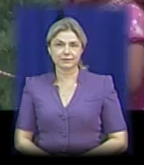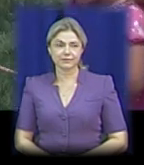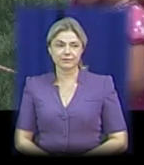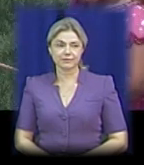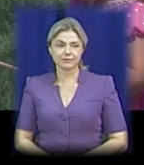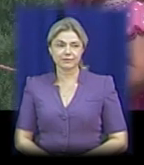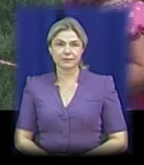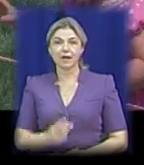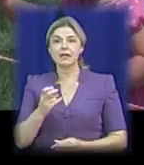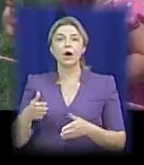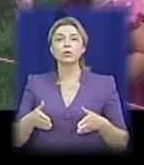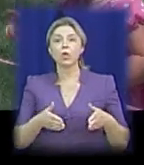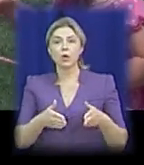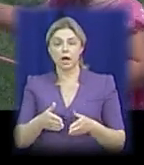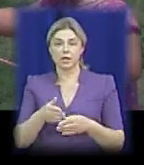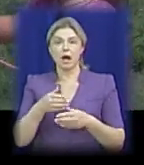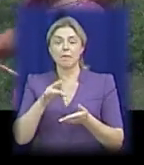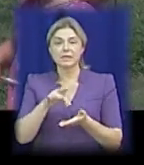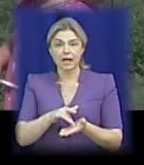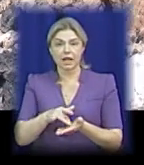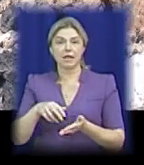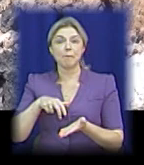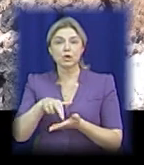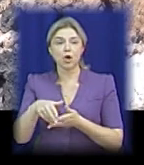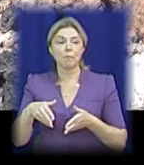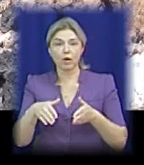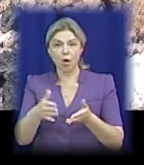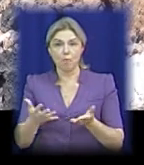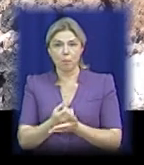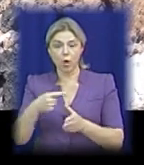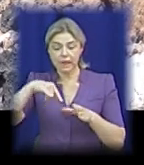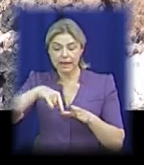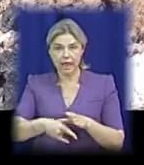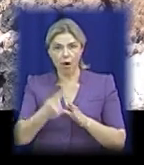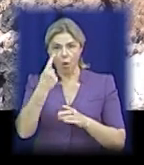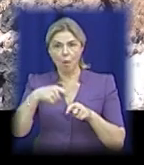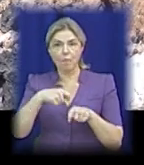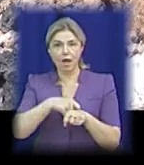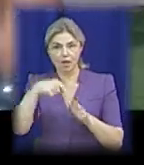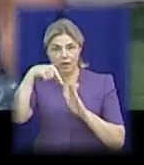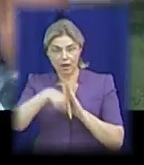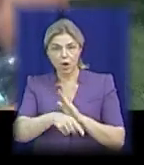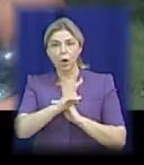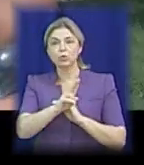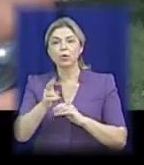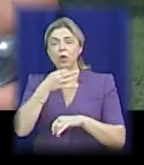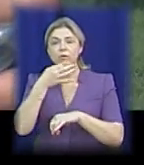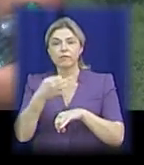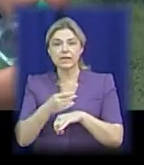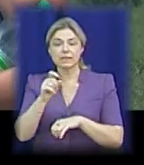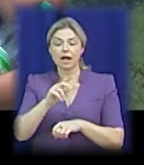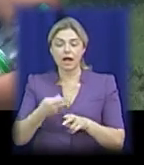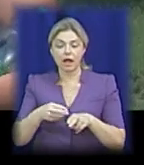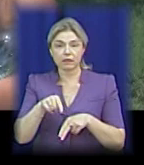На дорозі посеред пішохідного переходу утворилася дірка глибиною 1 метр. Хто відповідальний за її ліквідацію –